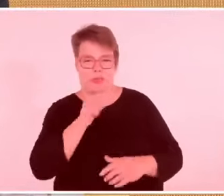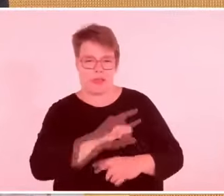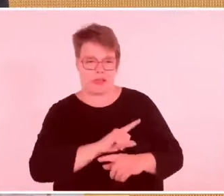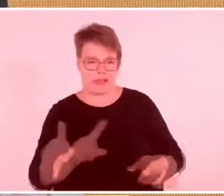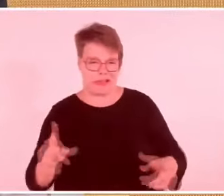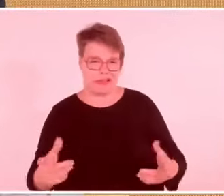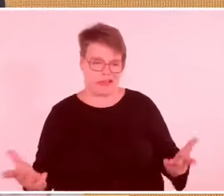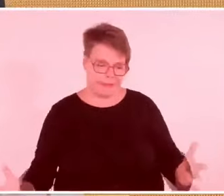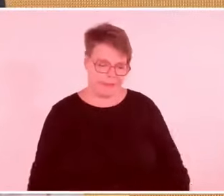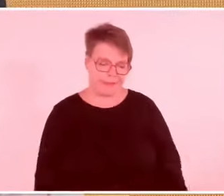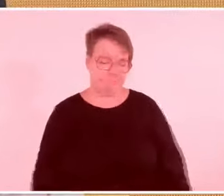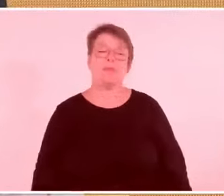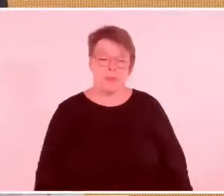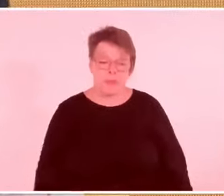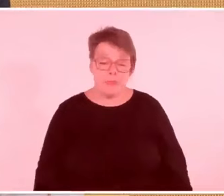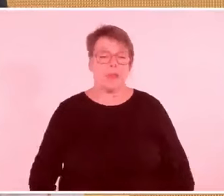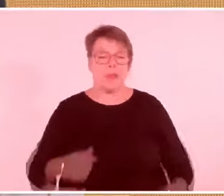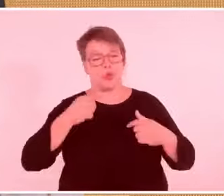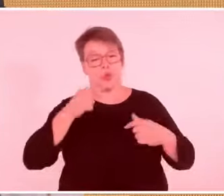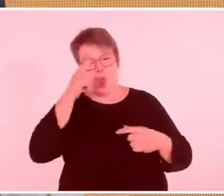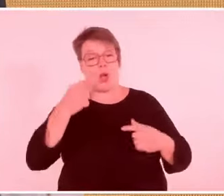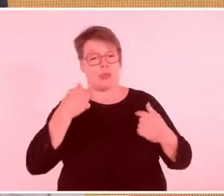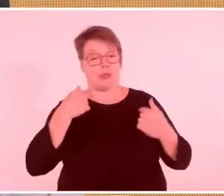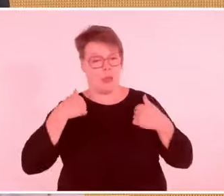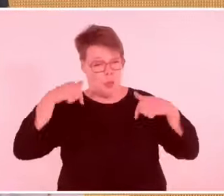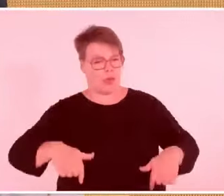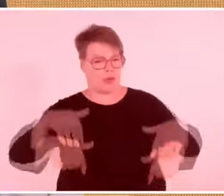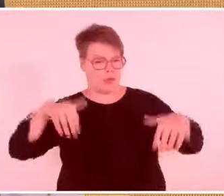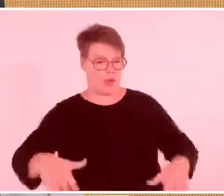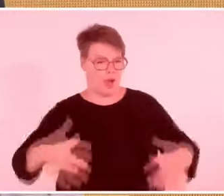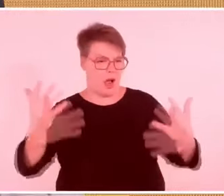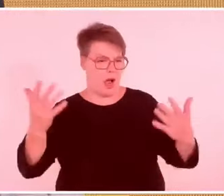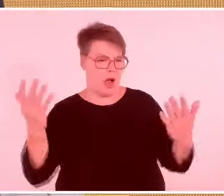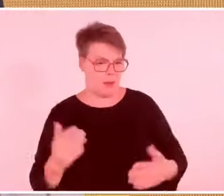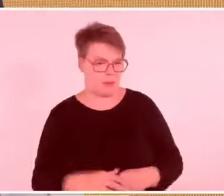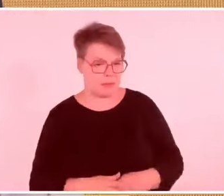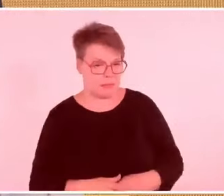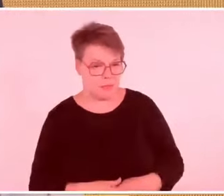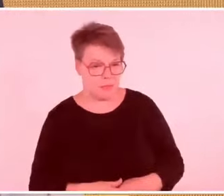für den schrecklichen Krieg in Gaza. Warum?